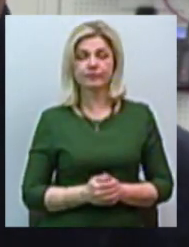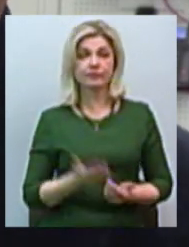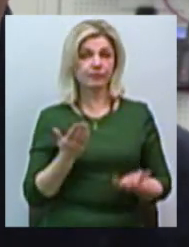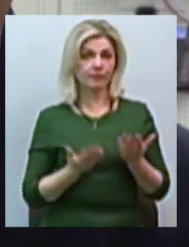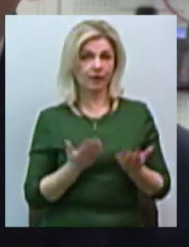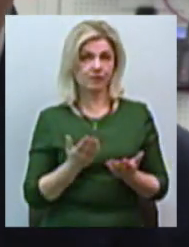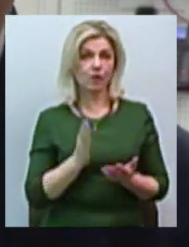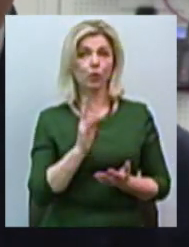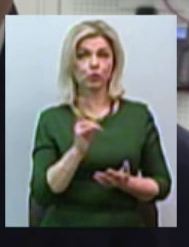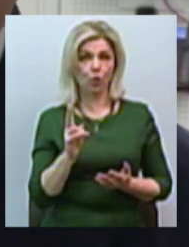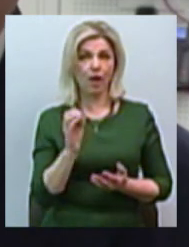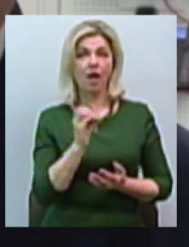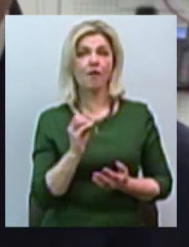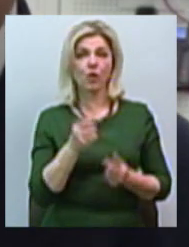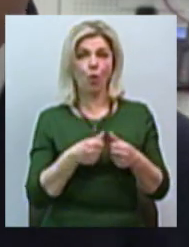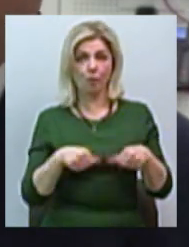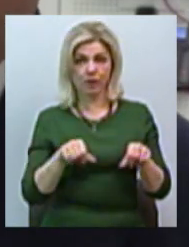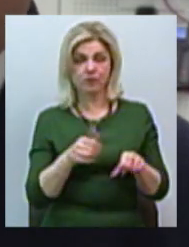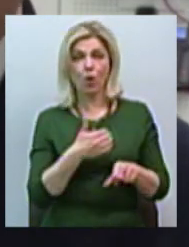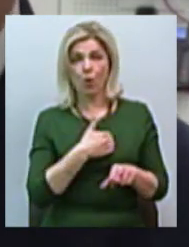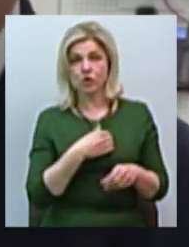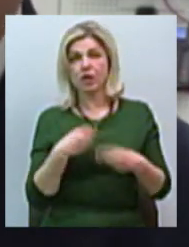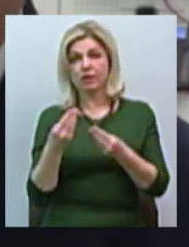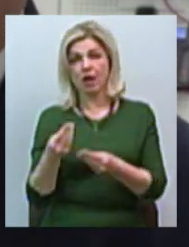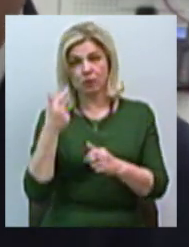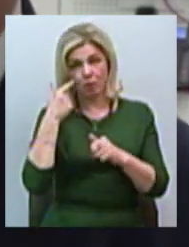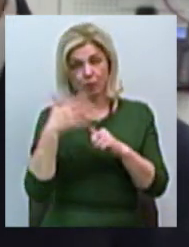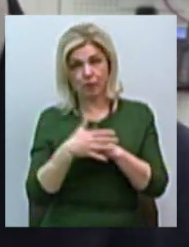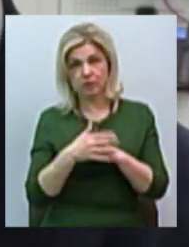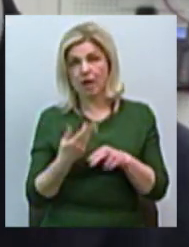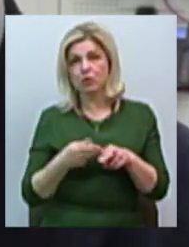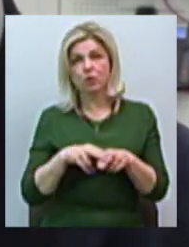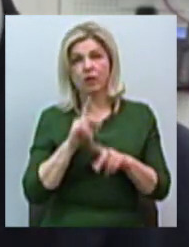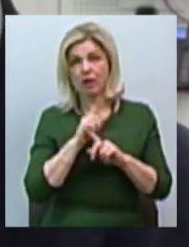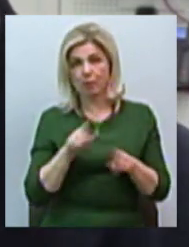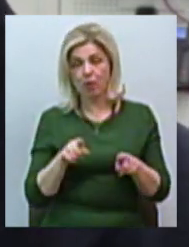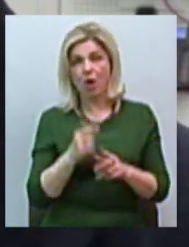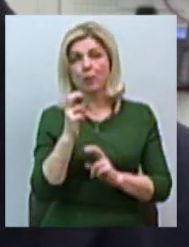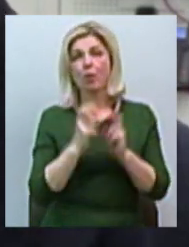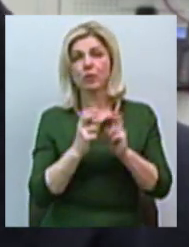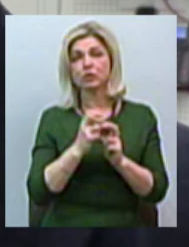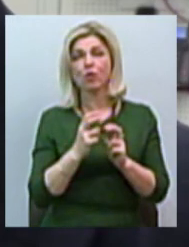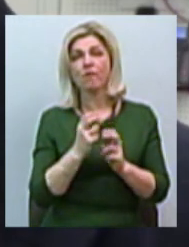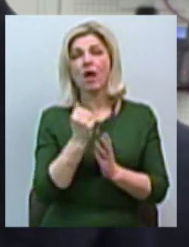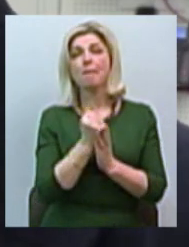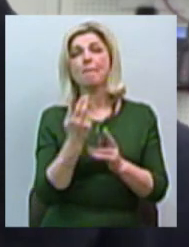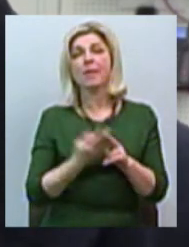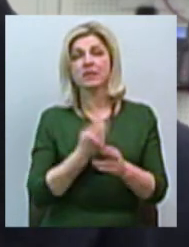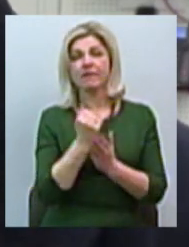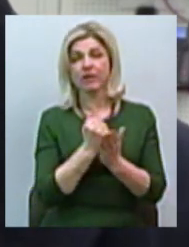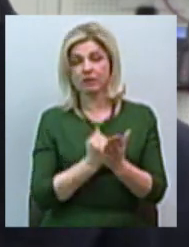Єврокомісії хоче дати Україні зрозуміти, що цього не буде, що промислового безвиза не буде, я закликаю